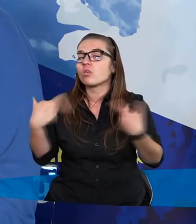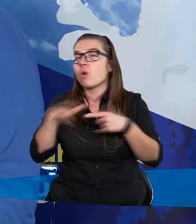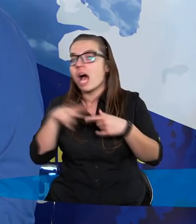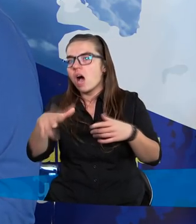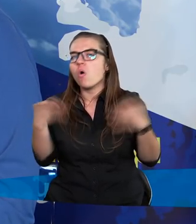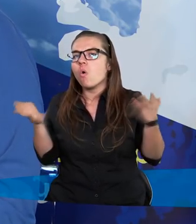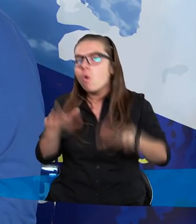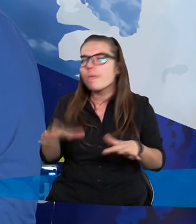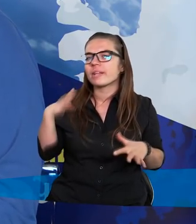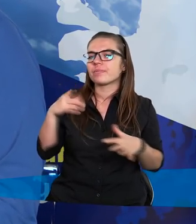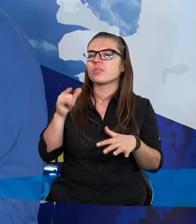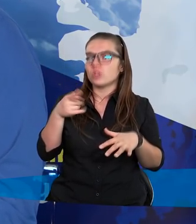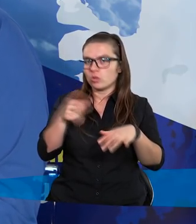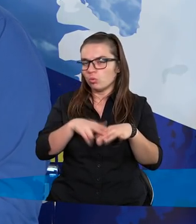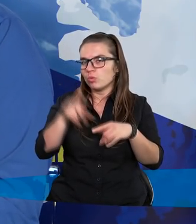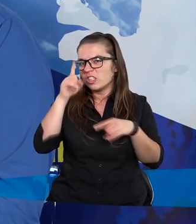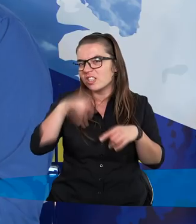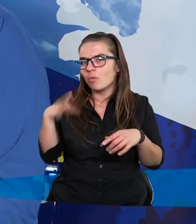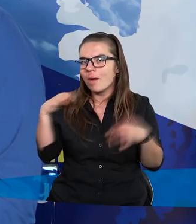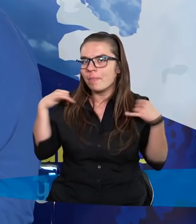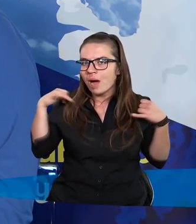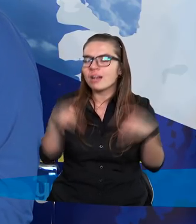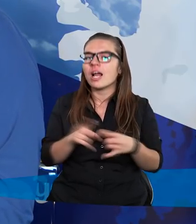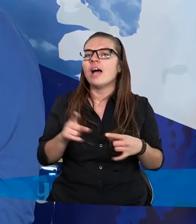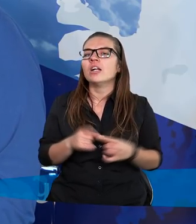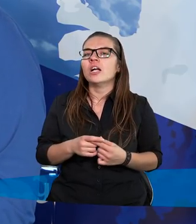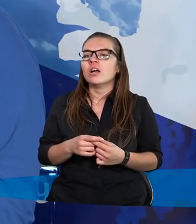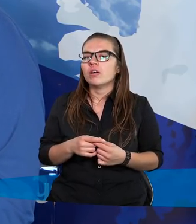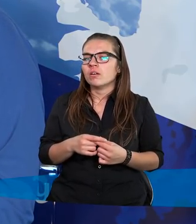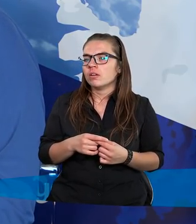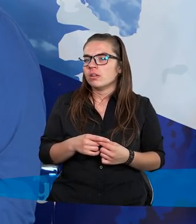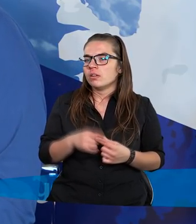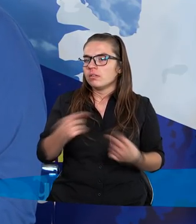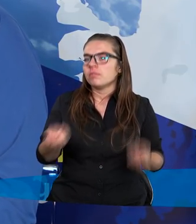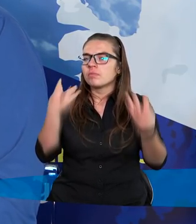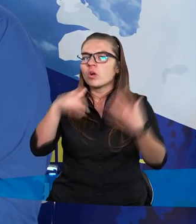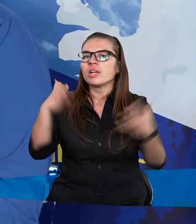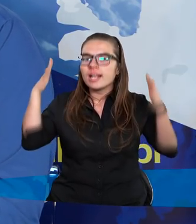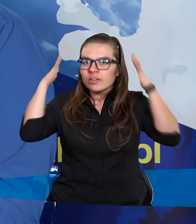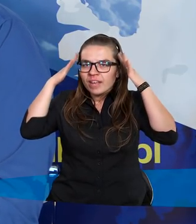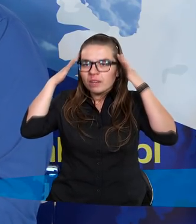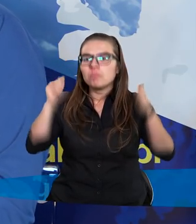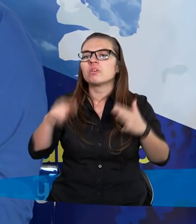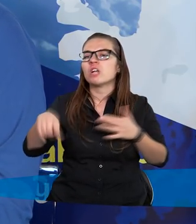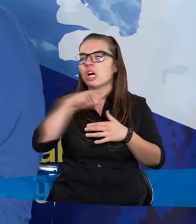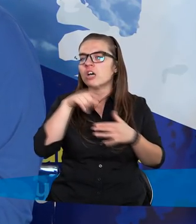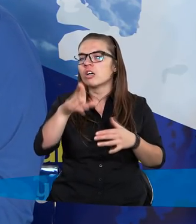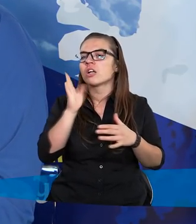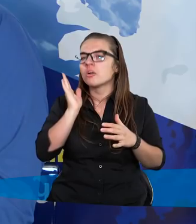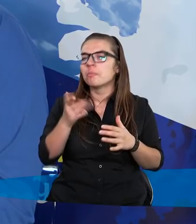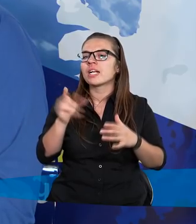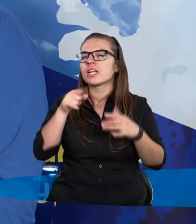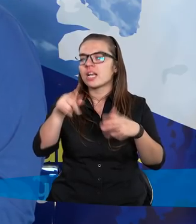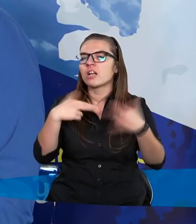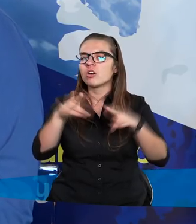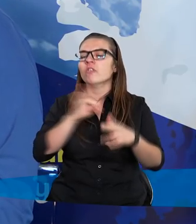upadną, stworzył ludzi, którzy upadną, ale też stwarzał ich ze świadomością, że to On będzie musiał za